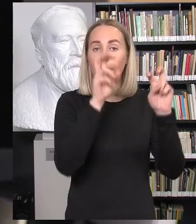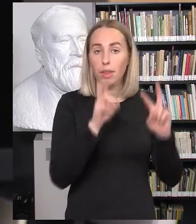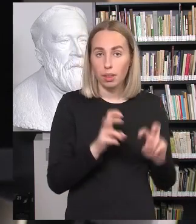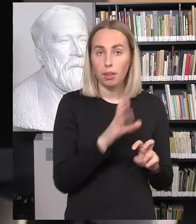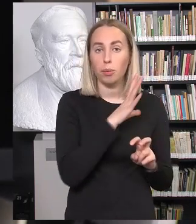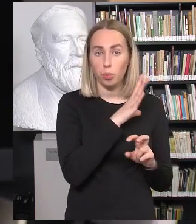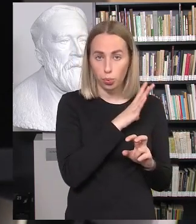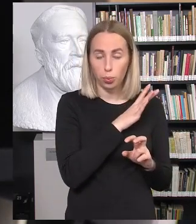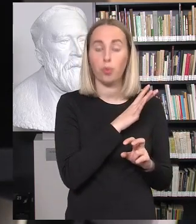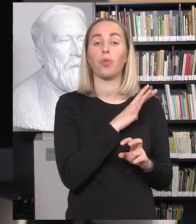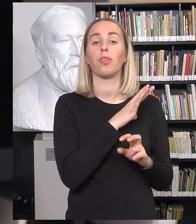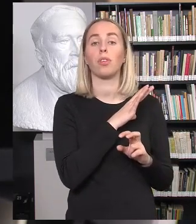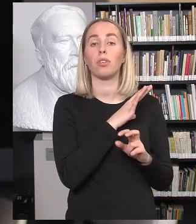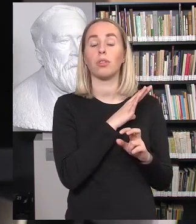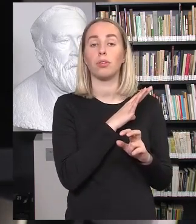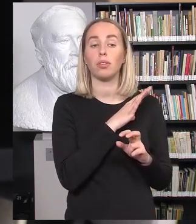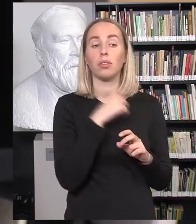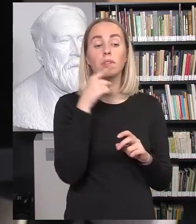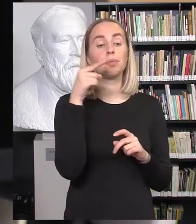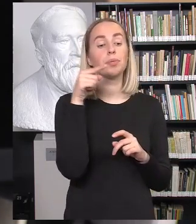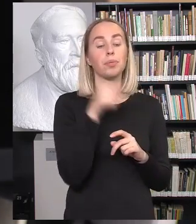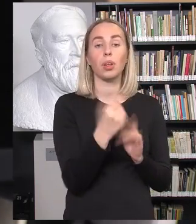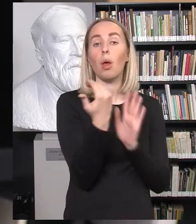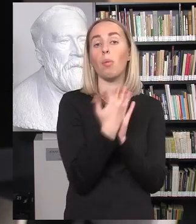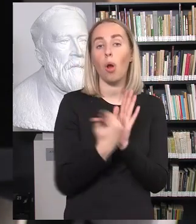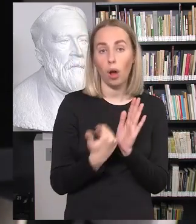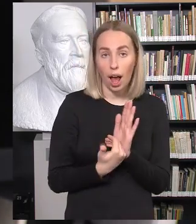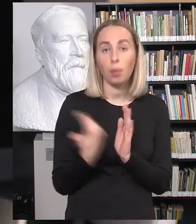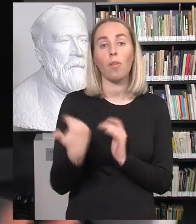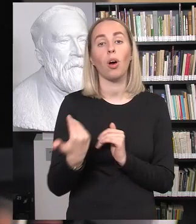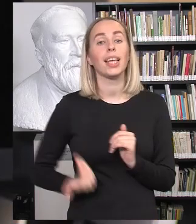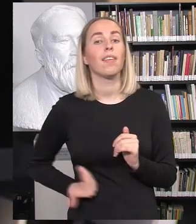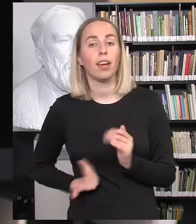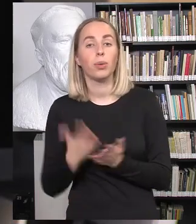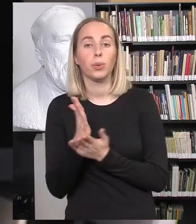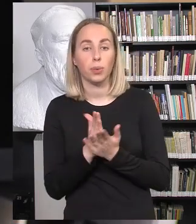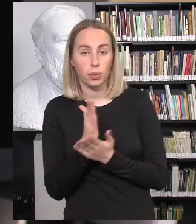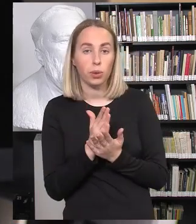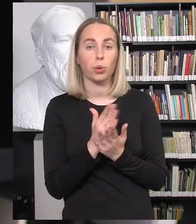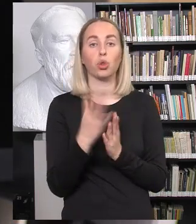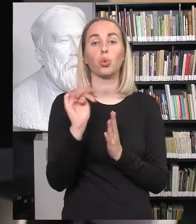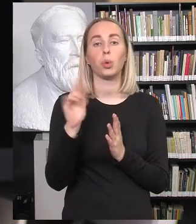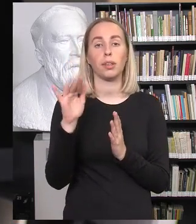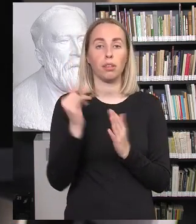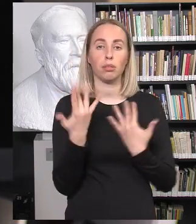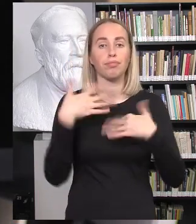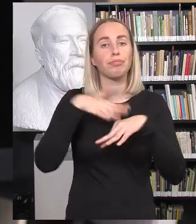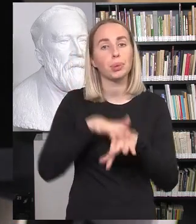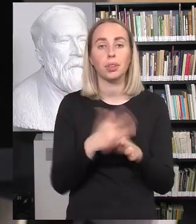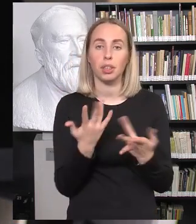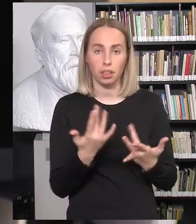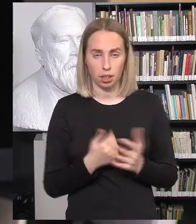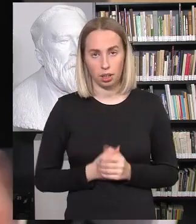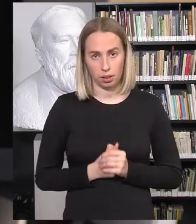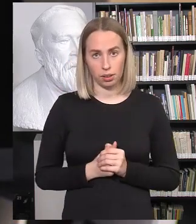programų, kurios yra, kiek jos padengia būtent gyvenimo įgūdžių programos turinio. Tai iš tiesų yra